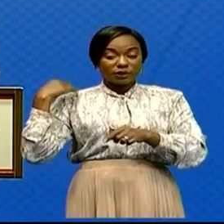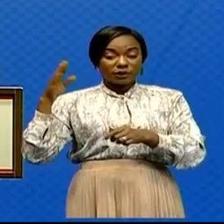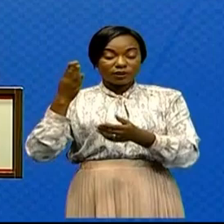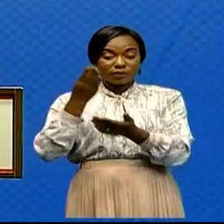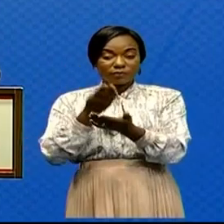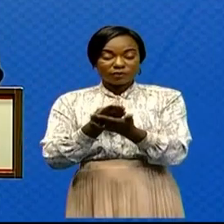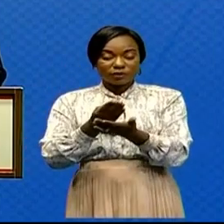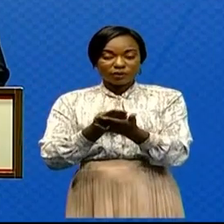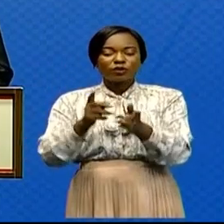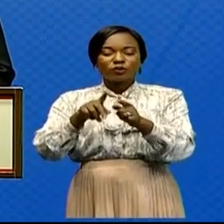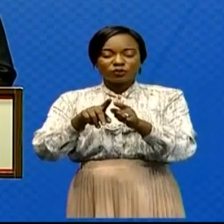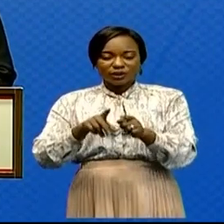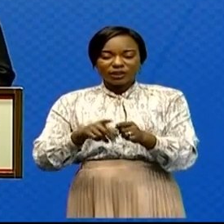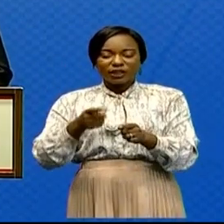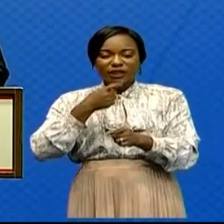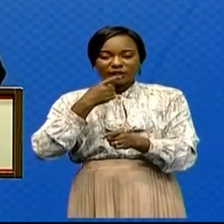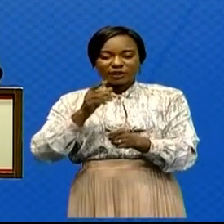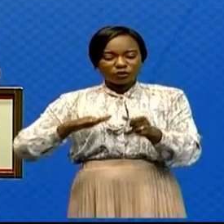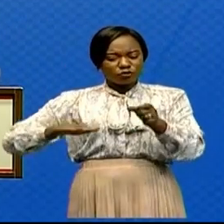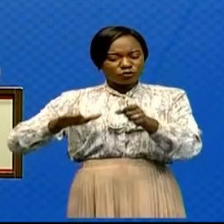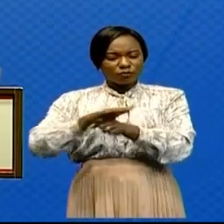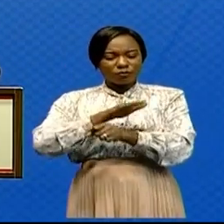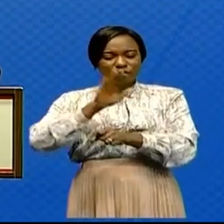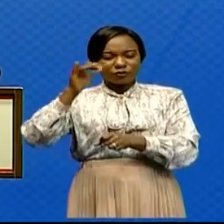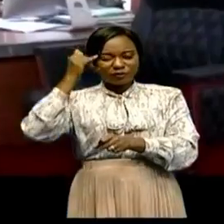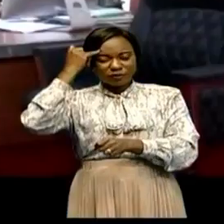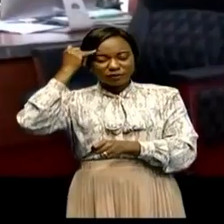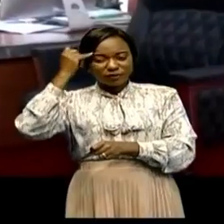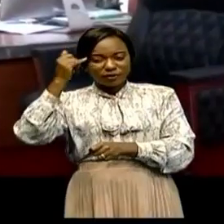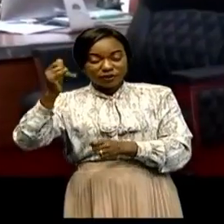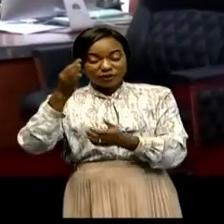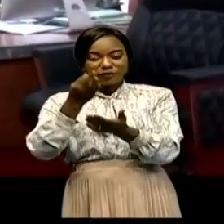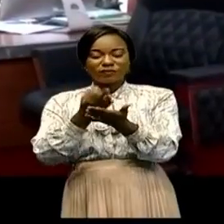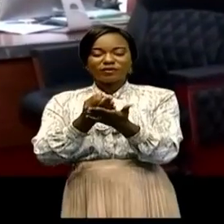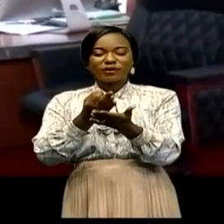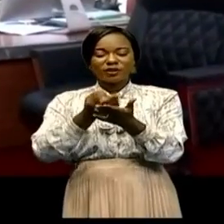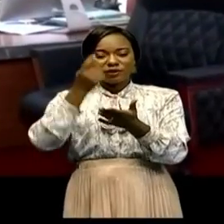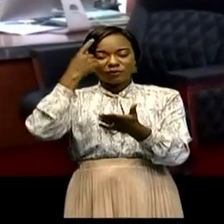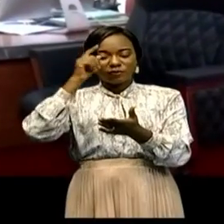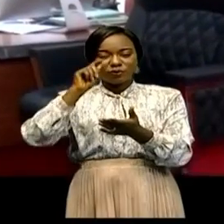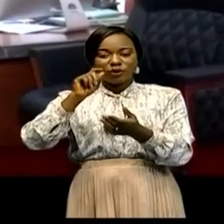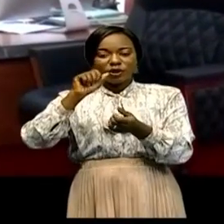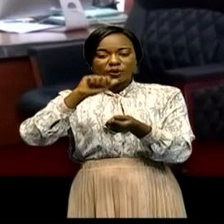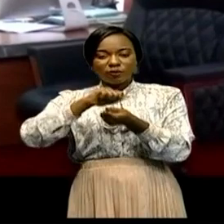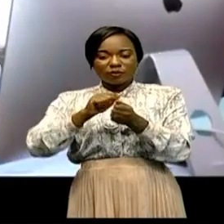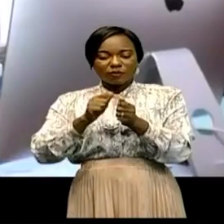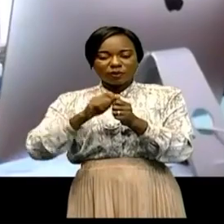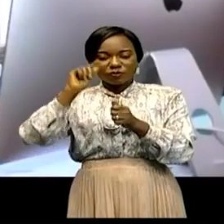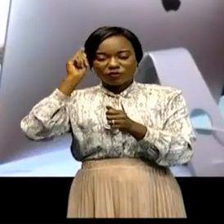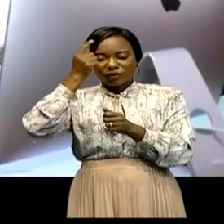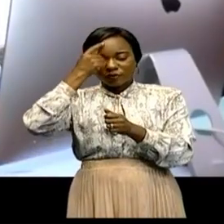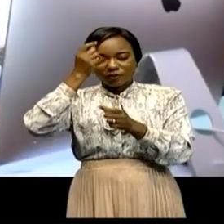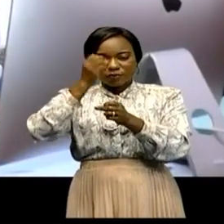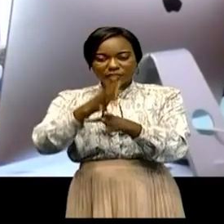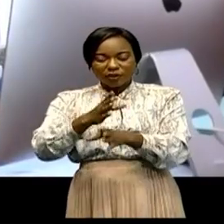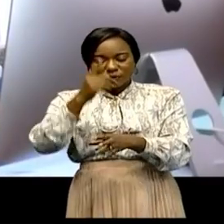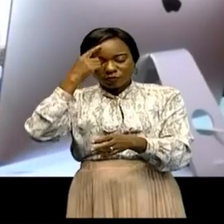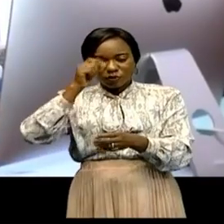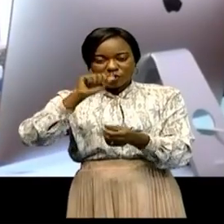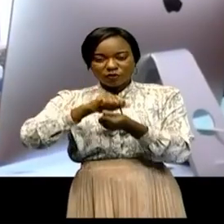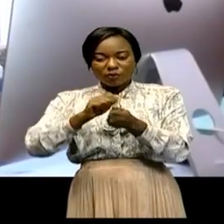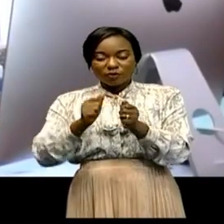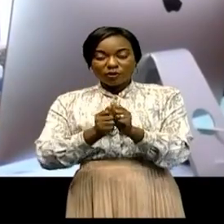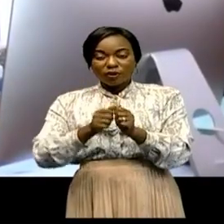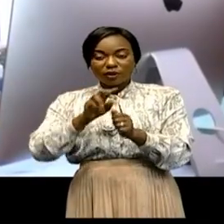avait bien évidemment complété son collègue des finances sur la nécessité pour le gouvernement d'être prêt à l'horizon 2024 pour le